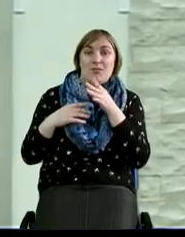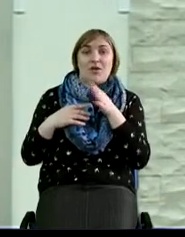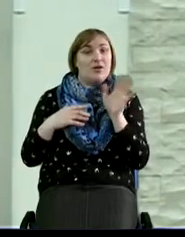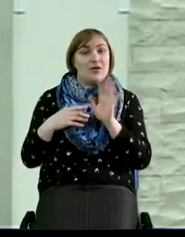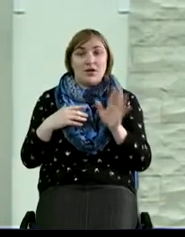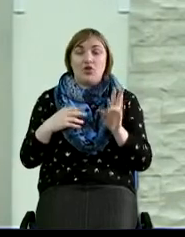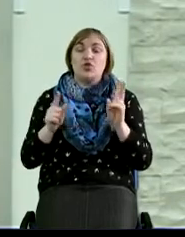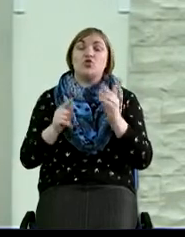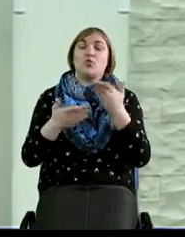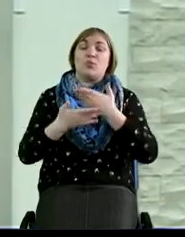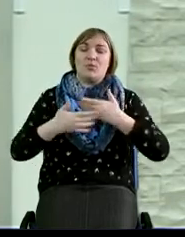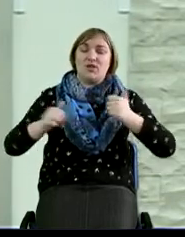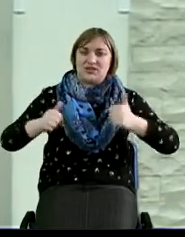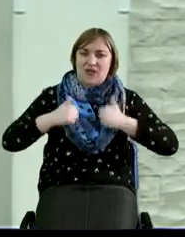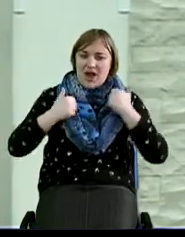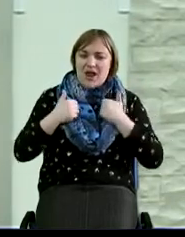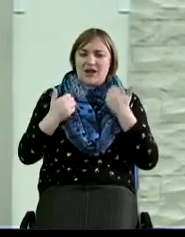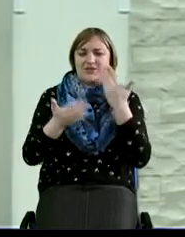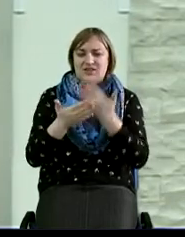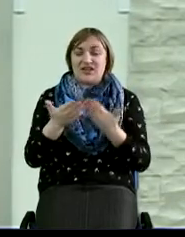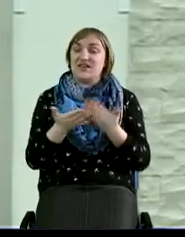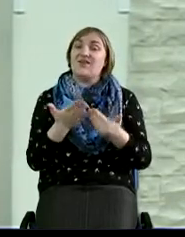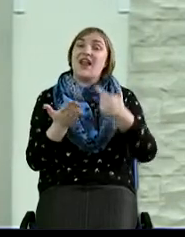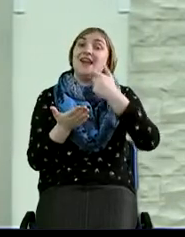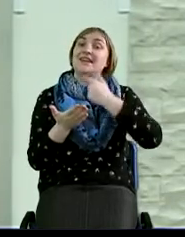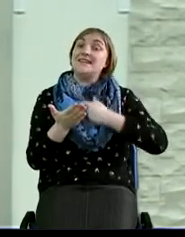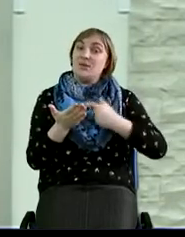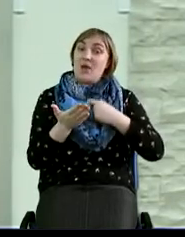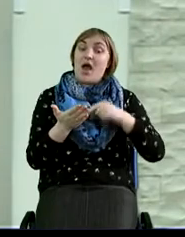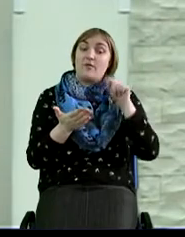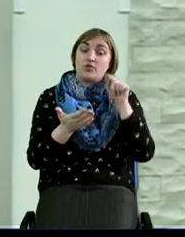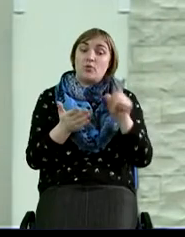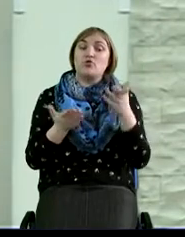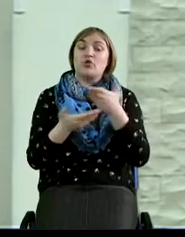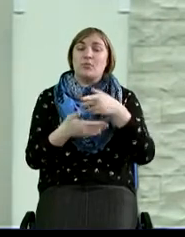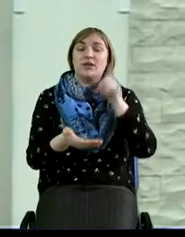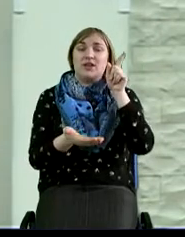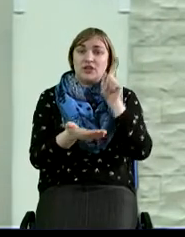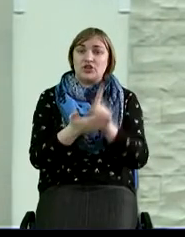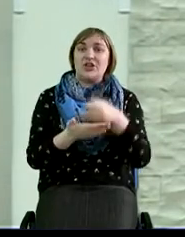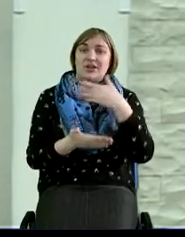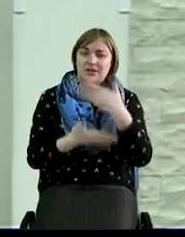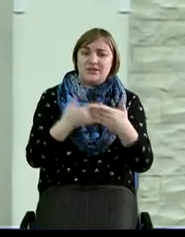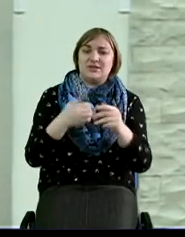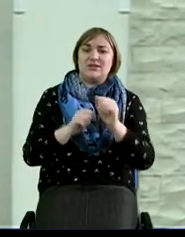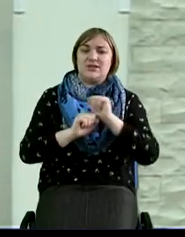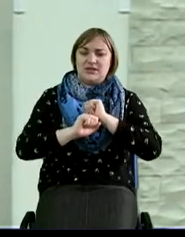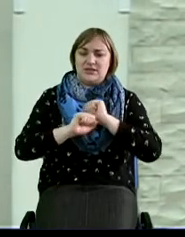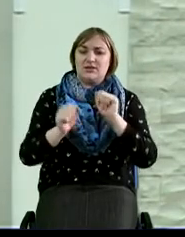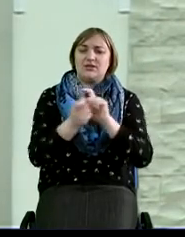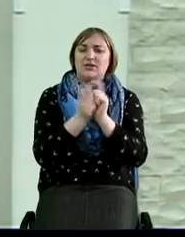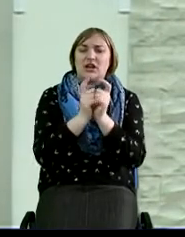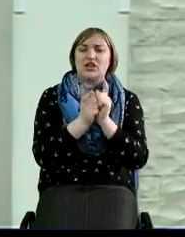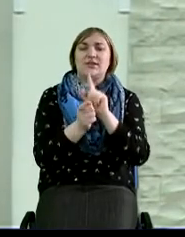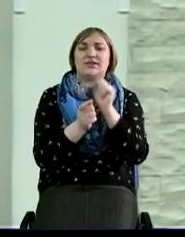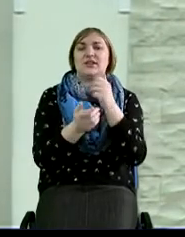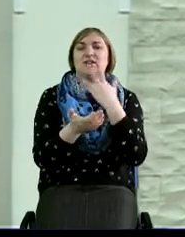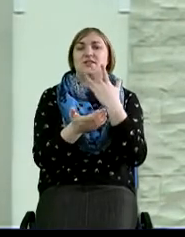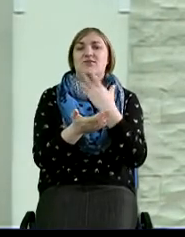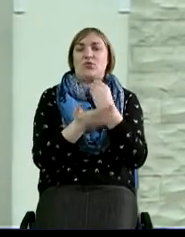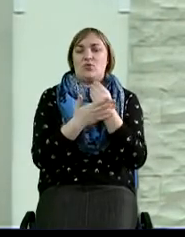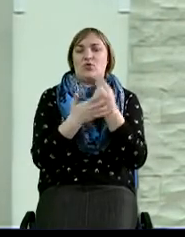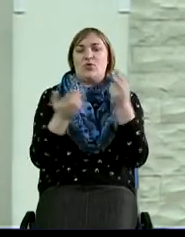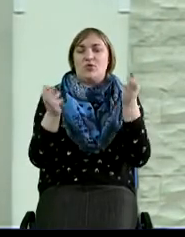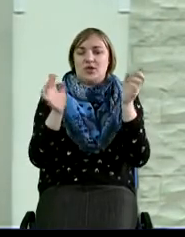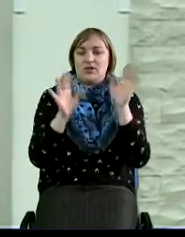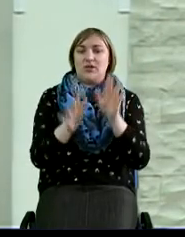наставляли себя в том, что мы должны идти сражаться за свое Божие благословение. И я хотел бы вспомнить